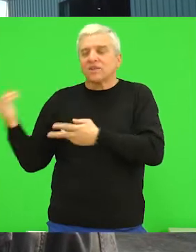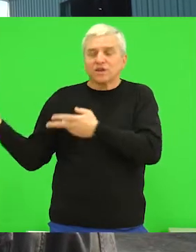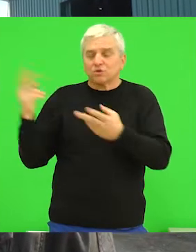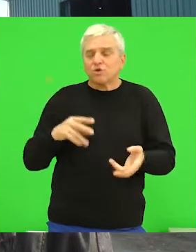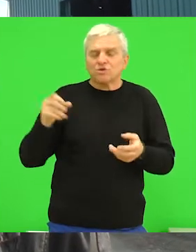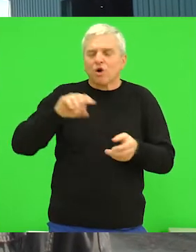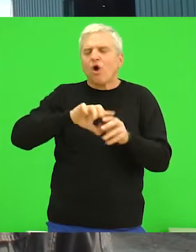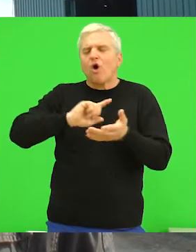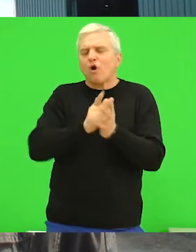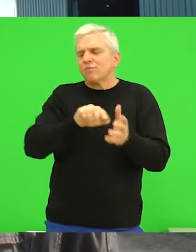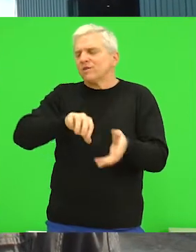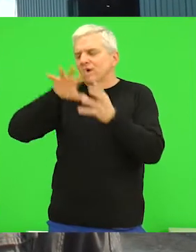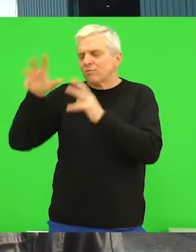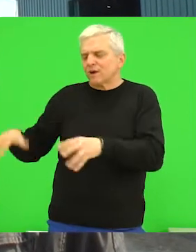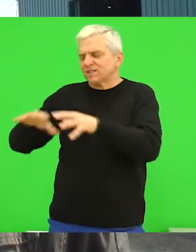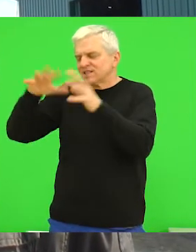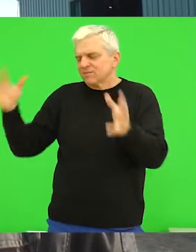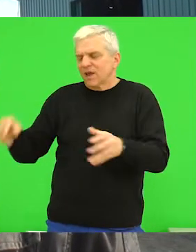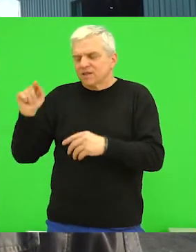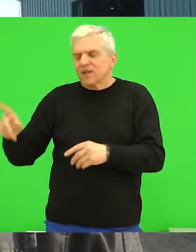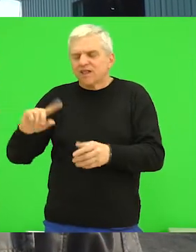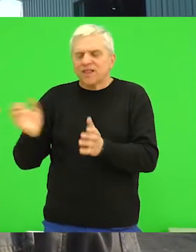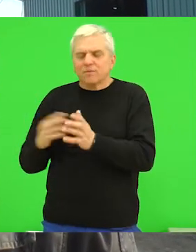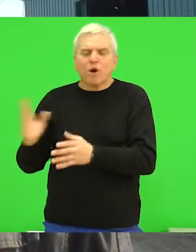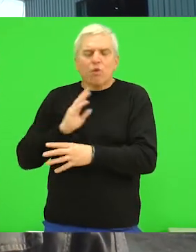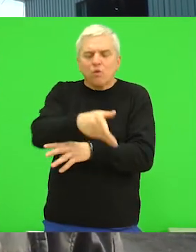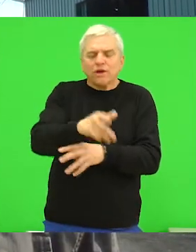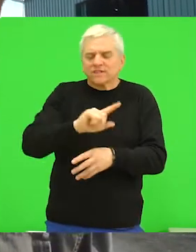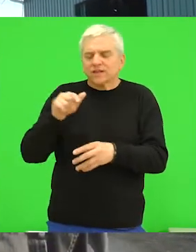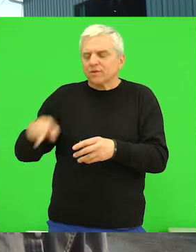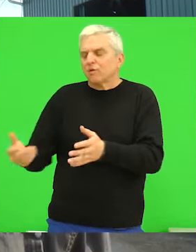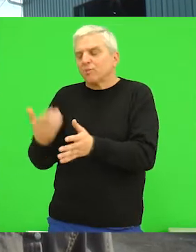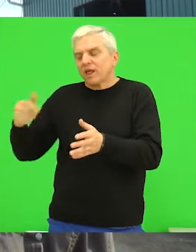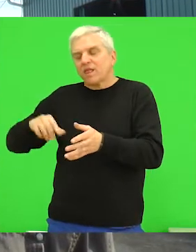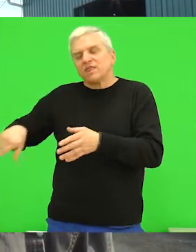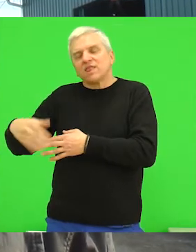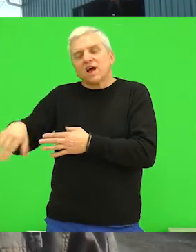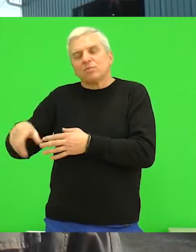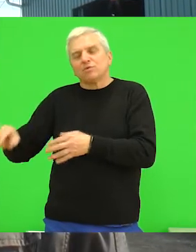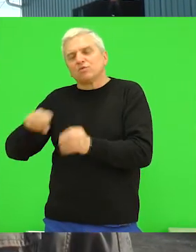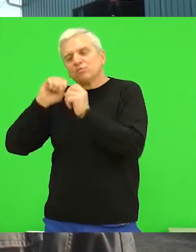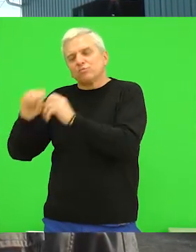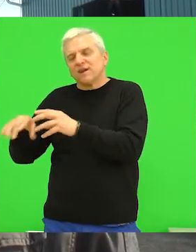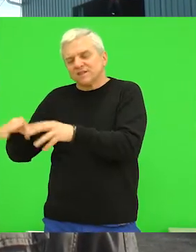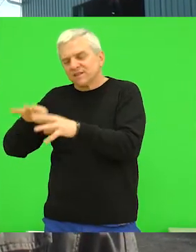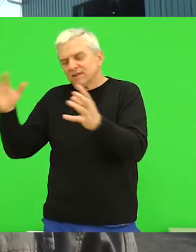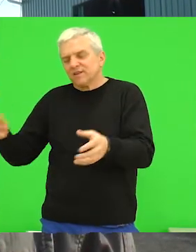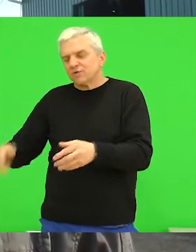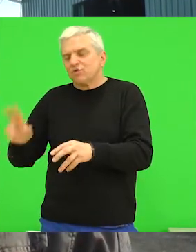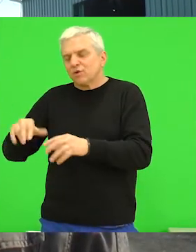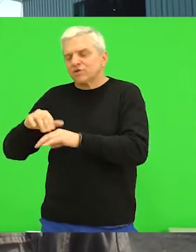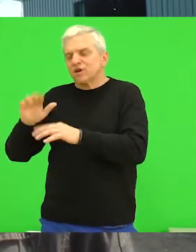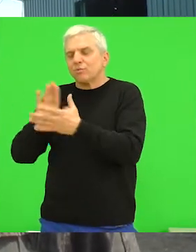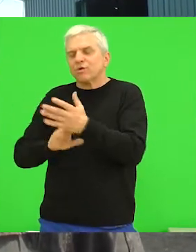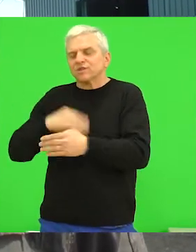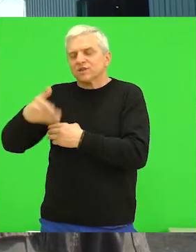sa sekundarnim sirovim, da iskipuju da ne bi morali u hali da iskipuju sekundarni sirovine, nego će iskipujati